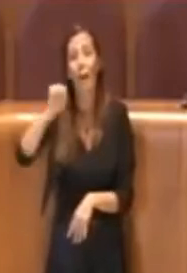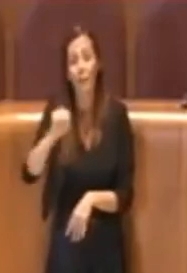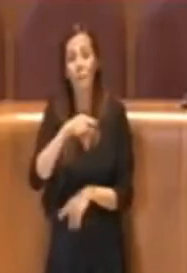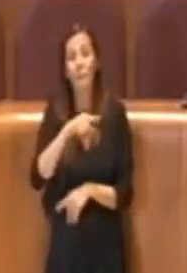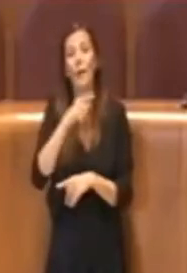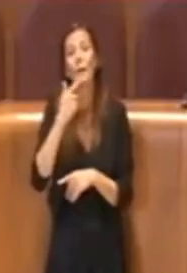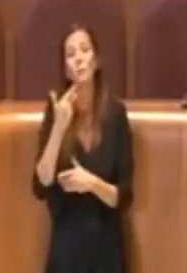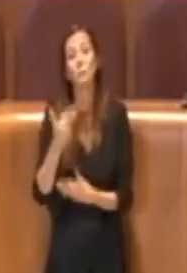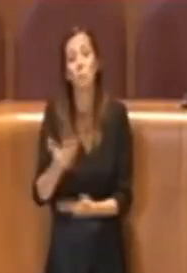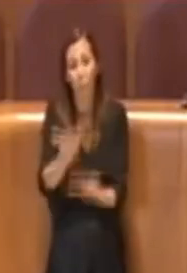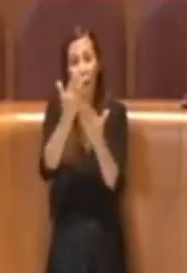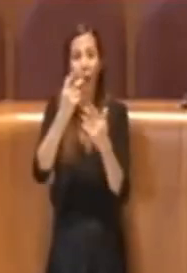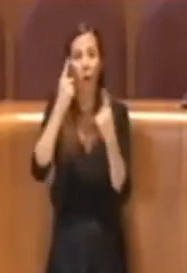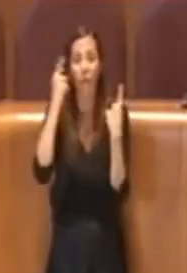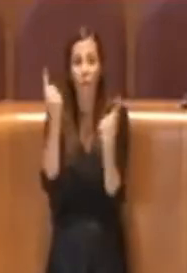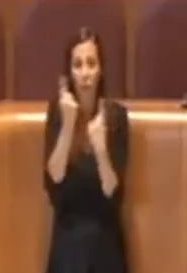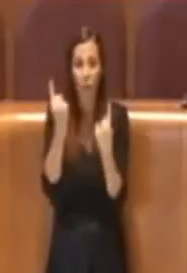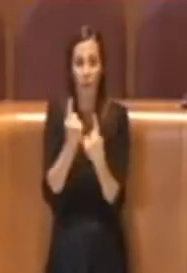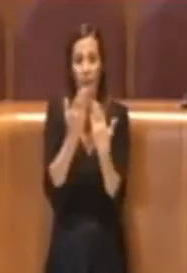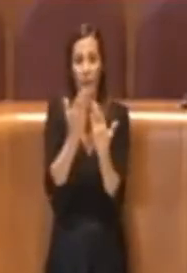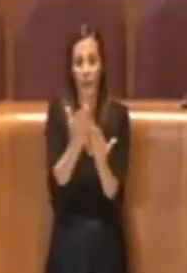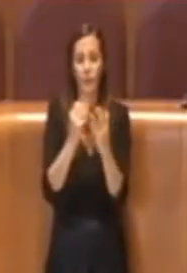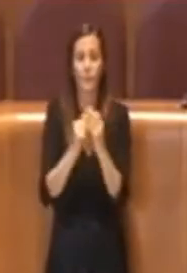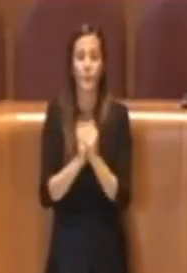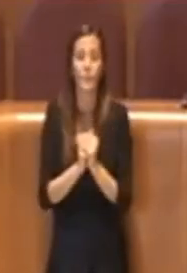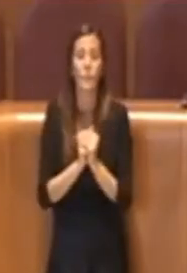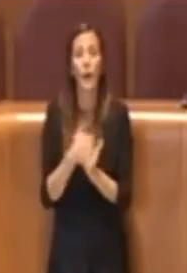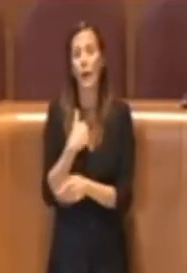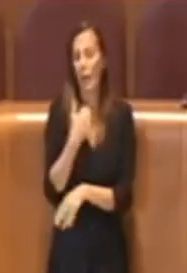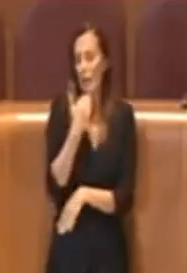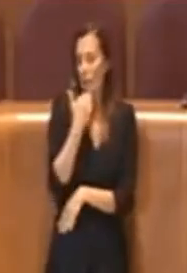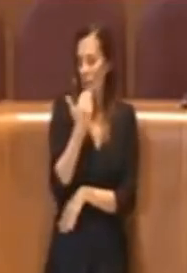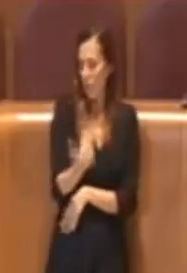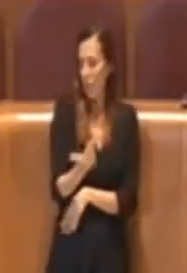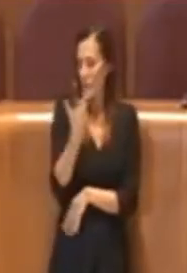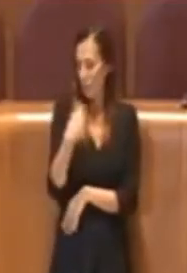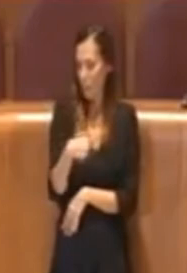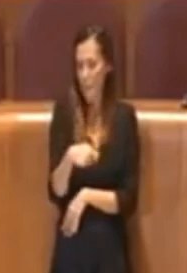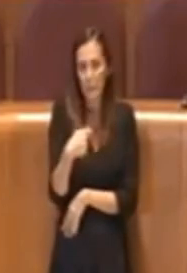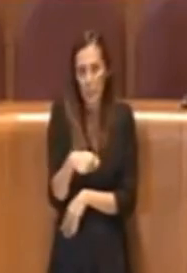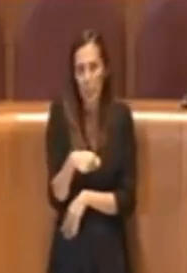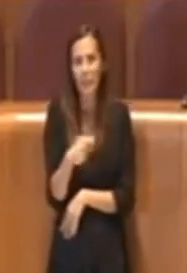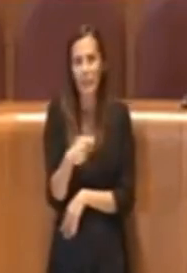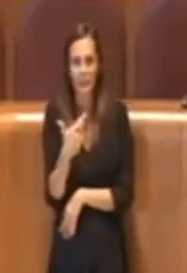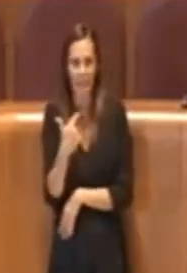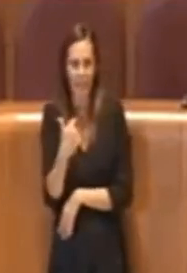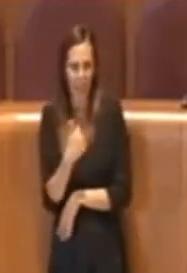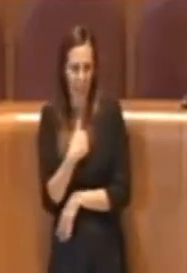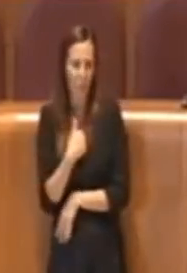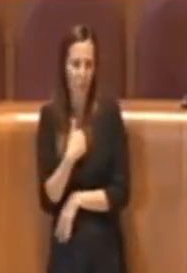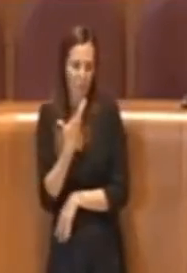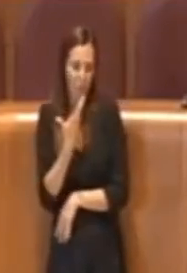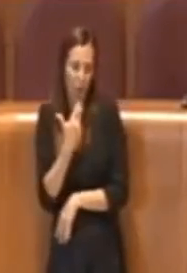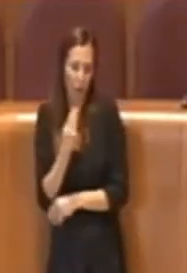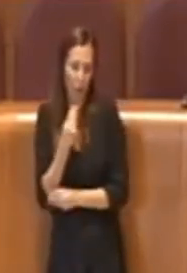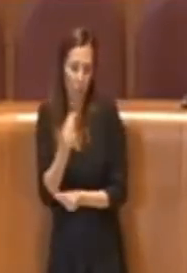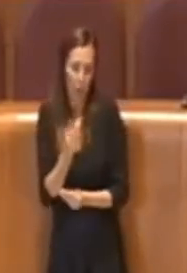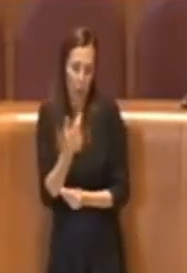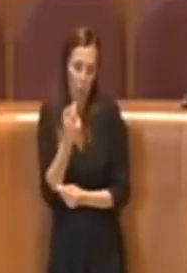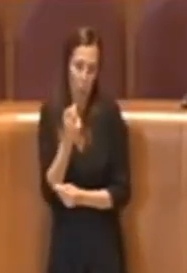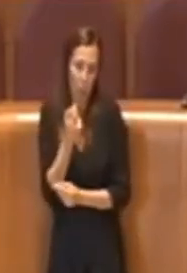Grazie Presidente, io vorrei fare alcune precisazioni rispetto a questa mozione in quanto